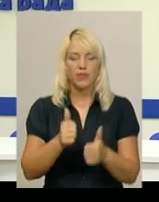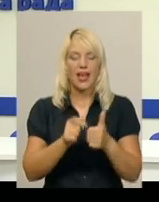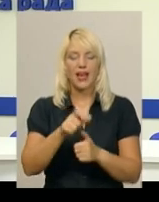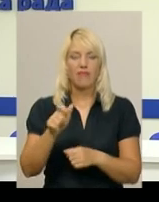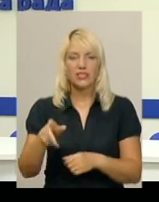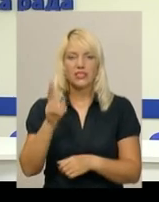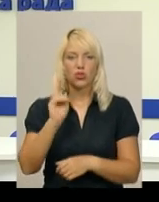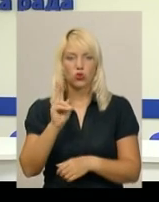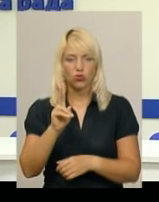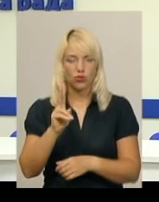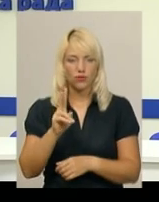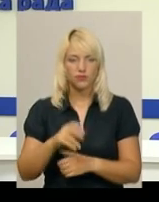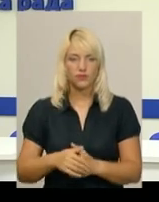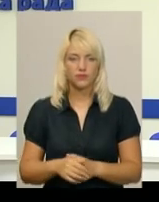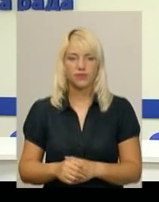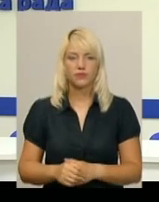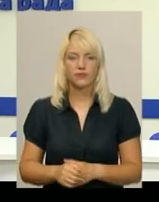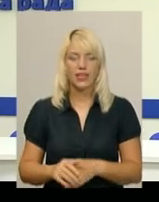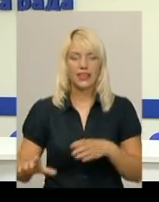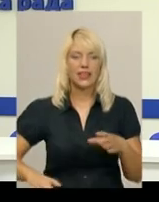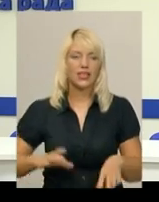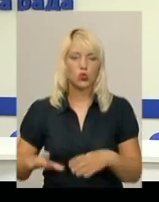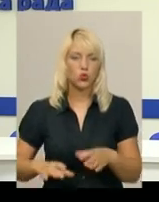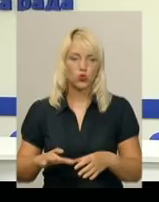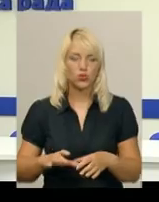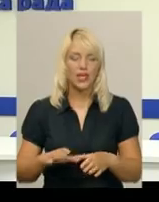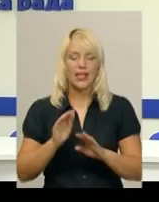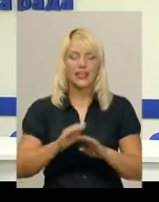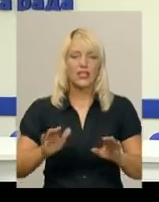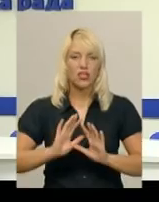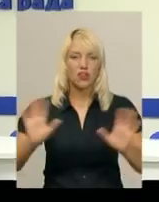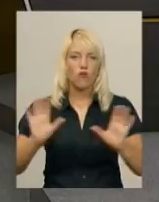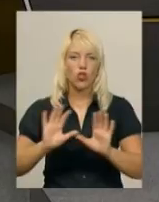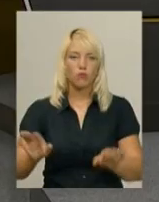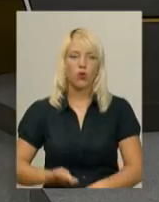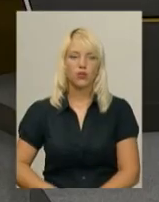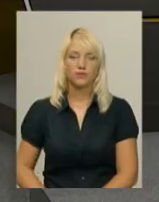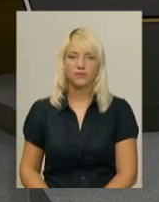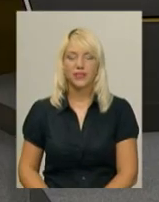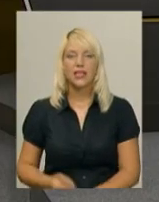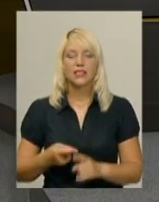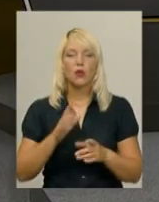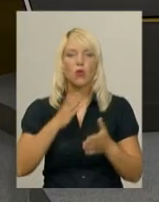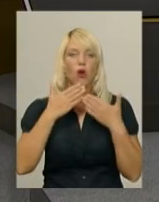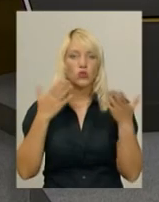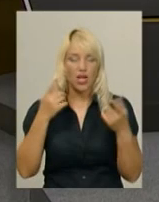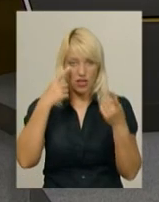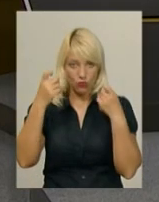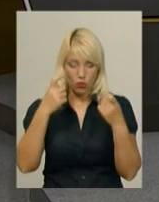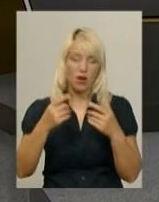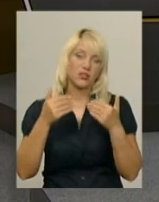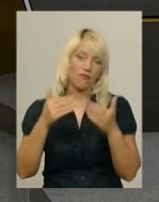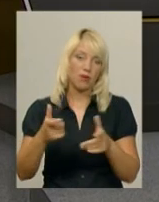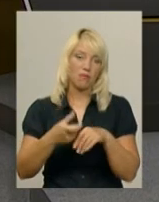які тренують дитячий волейбол. Це була остання інформація